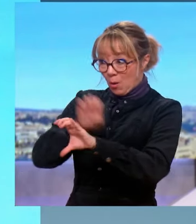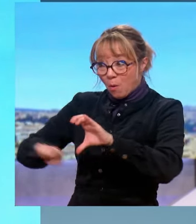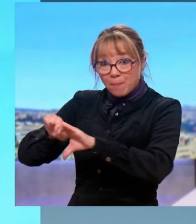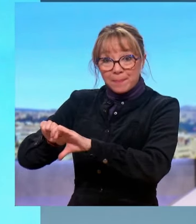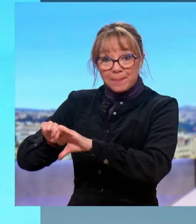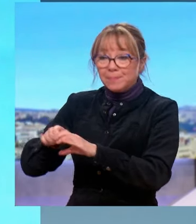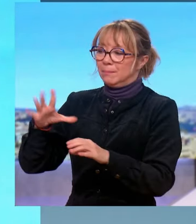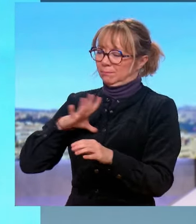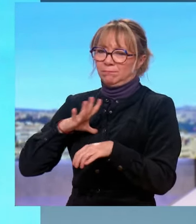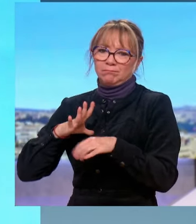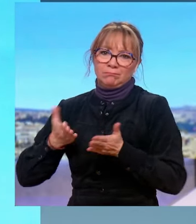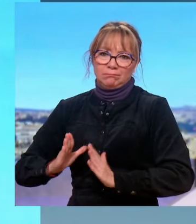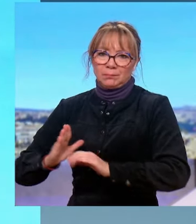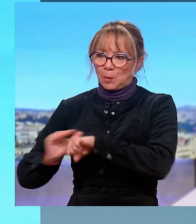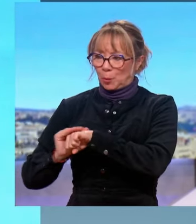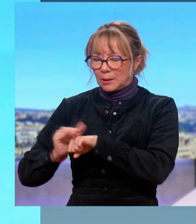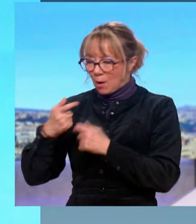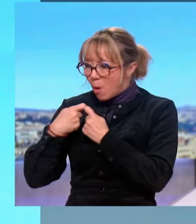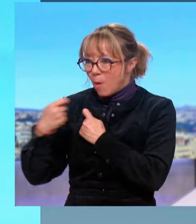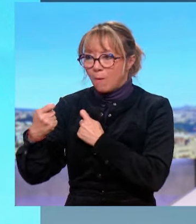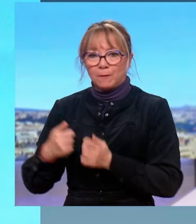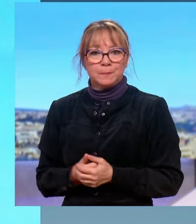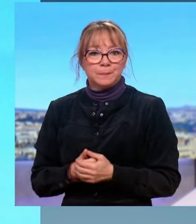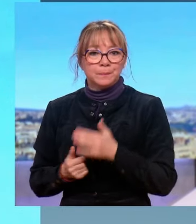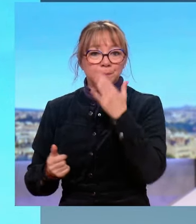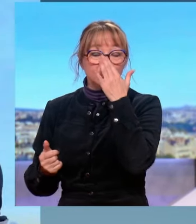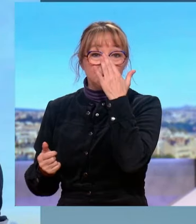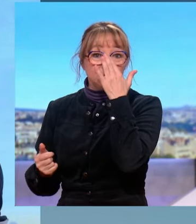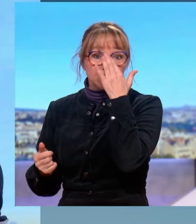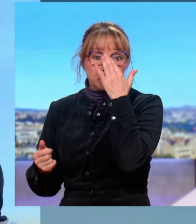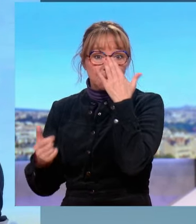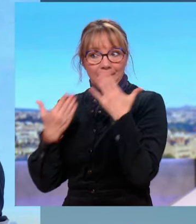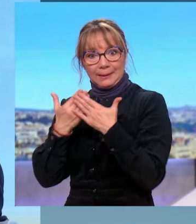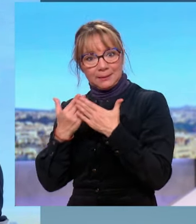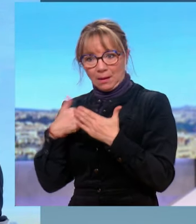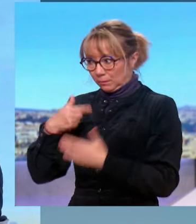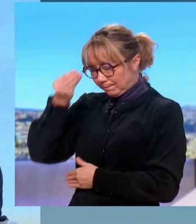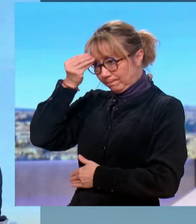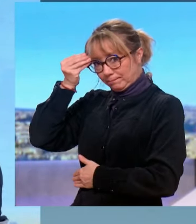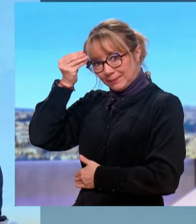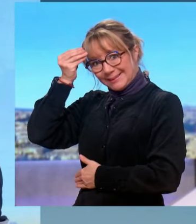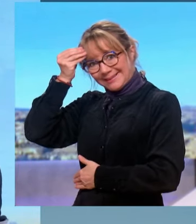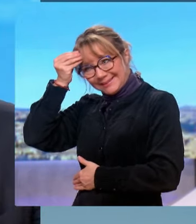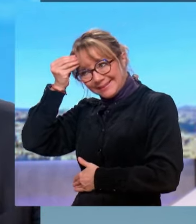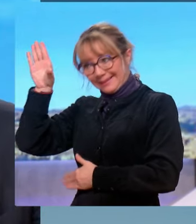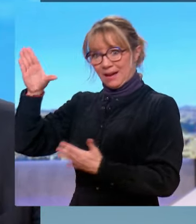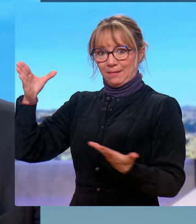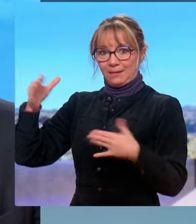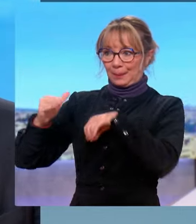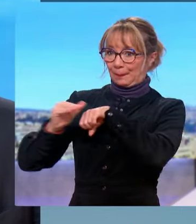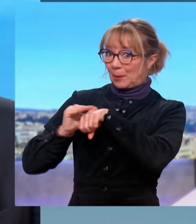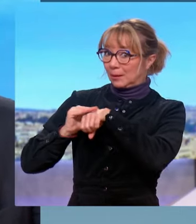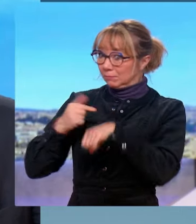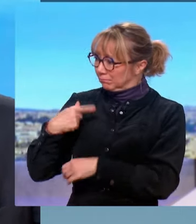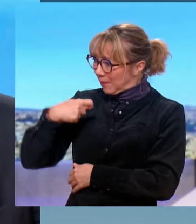politiques qui sont longues. Et vous pensez que ça peut changer le cours de la guerre, ça ? C'est un signal politique important que les Ukrainiens attendent parce qu sont